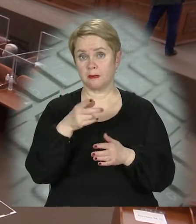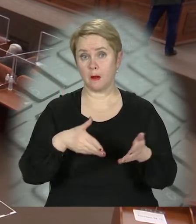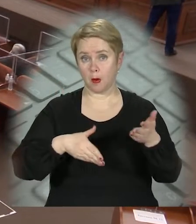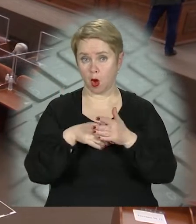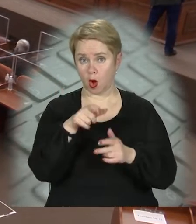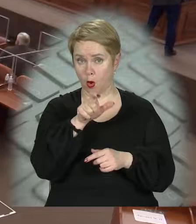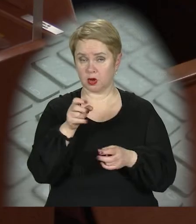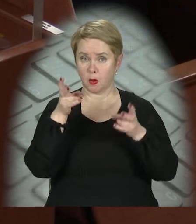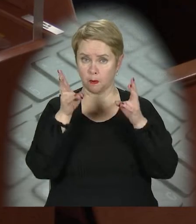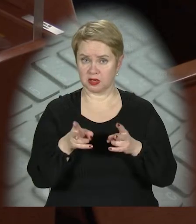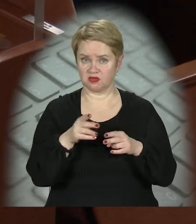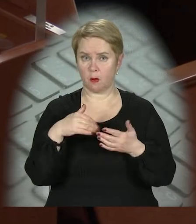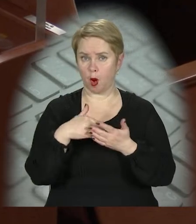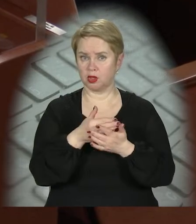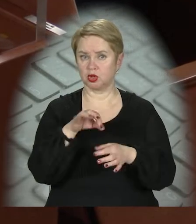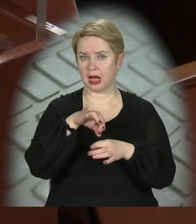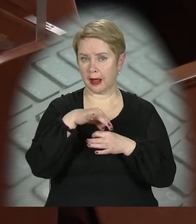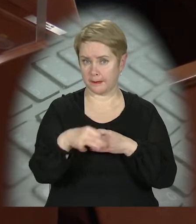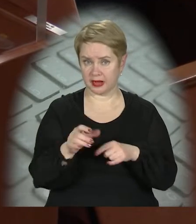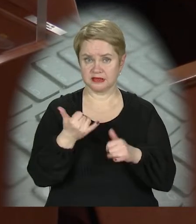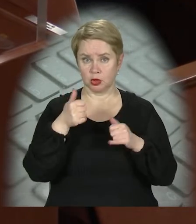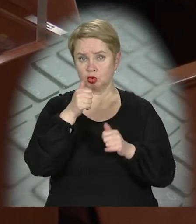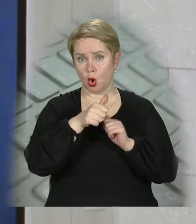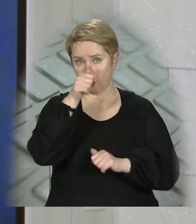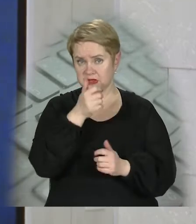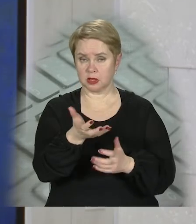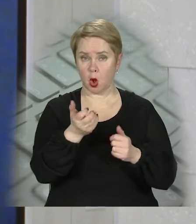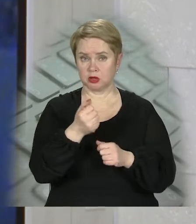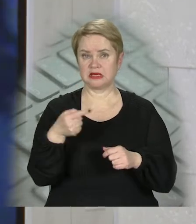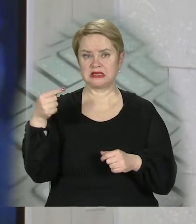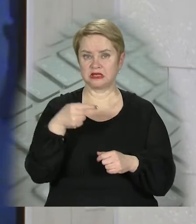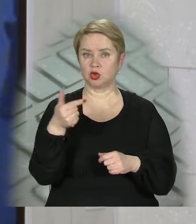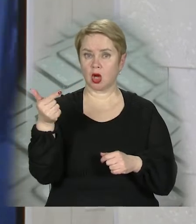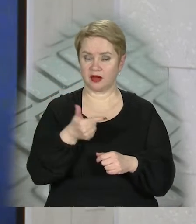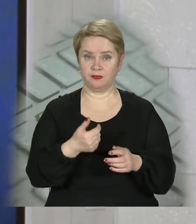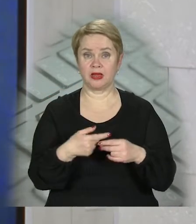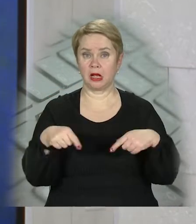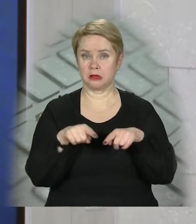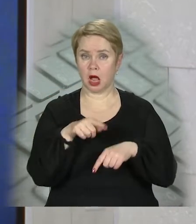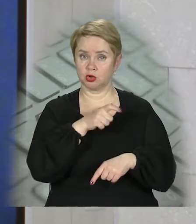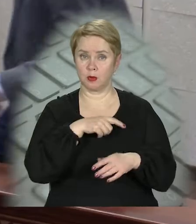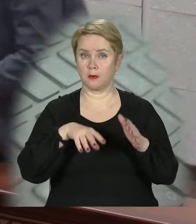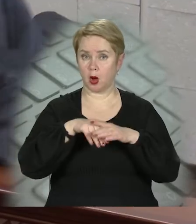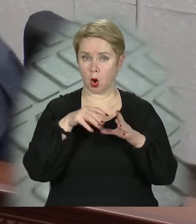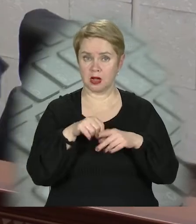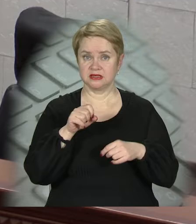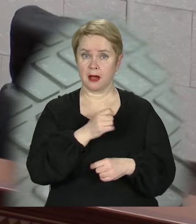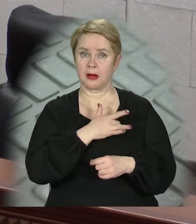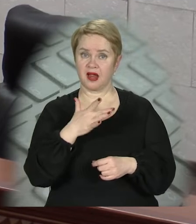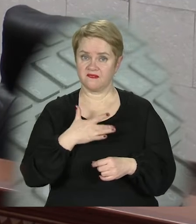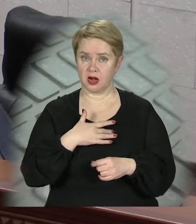громадянам, що колись постраждали від політичних репресій. Тепер щомісяця вони отримуватимуть тисячу гривень. Також депутати проголосували за